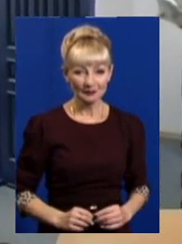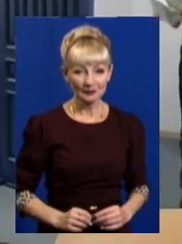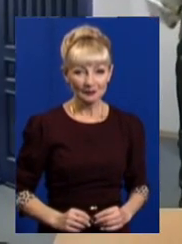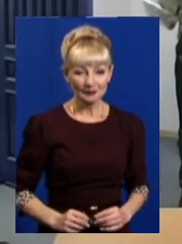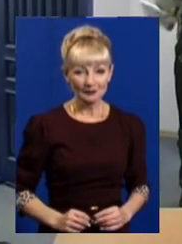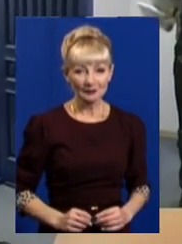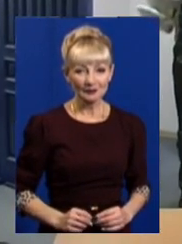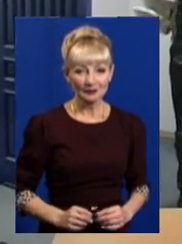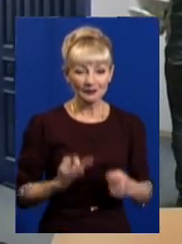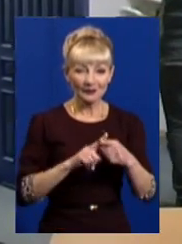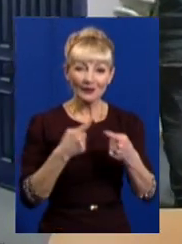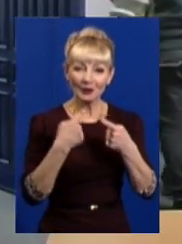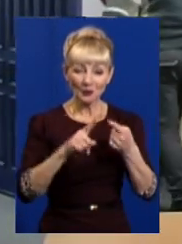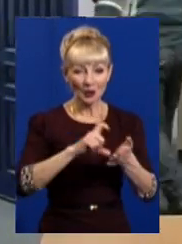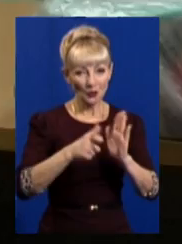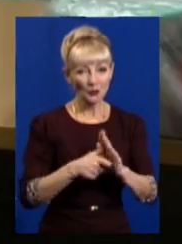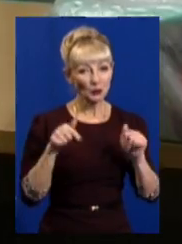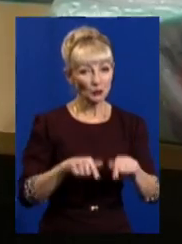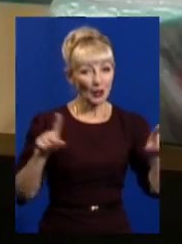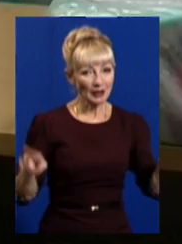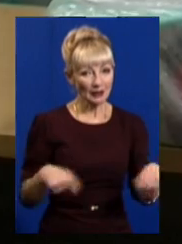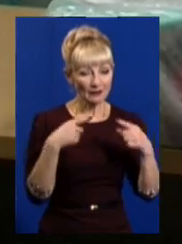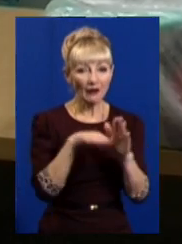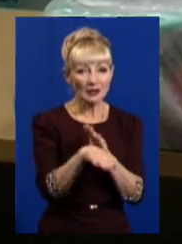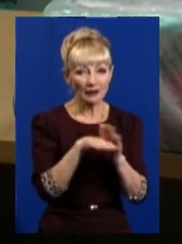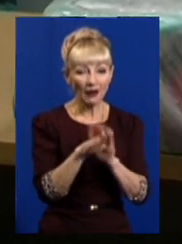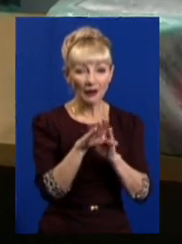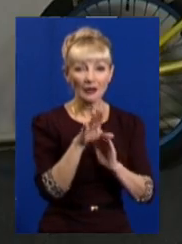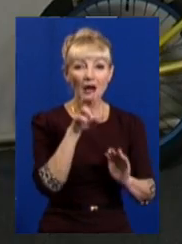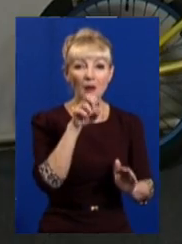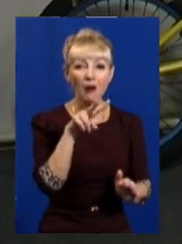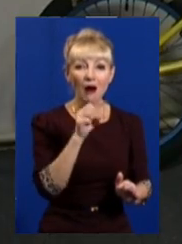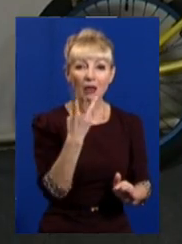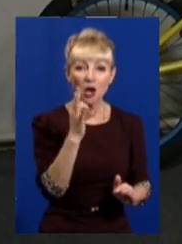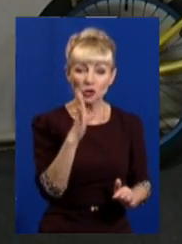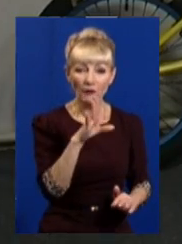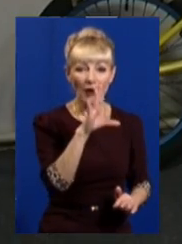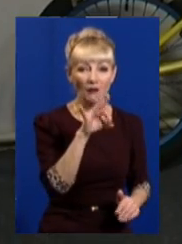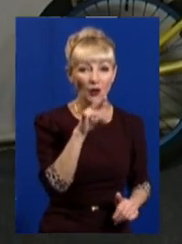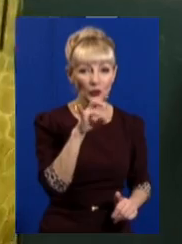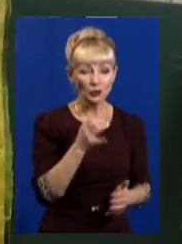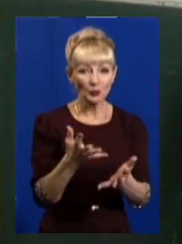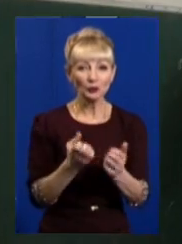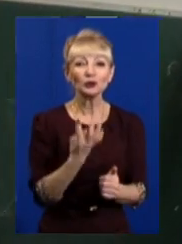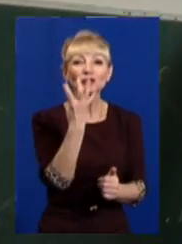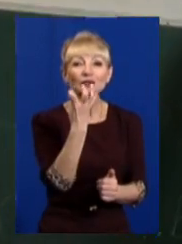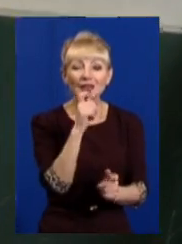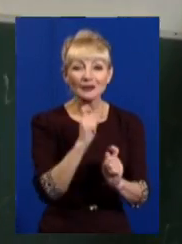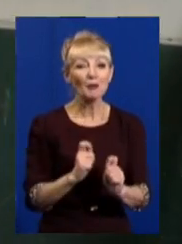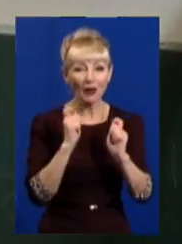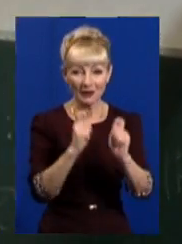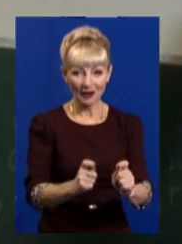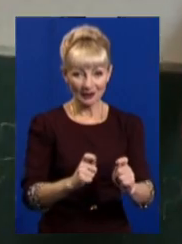Це вже інша кімната. Тут організували склад. Волонтер Ілля Балашов каже, отримали понад 400 подарунків.